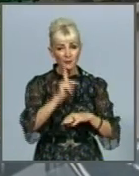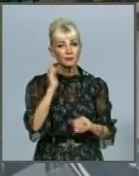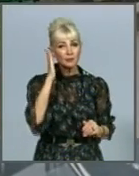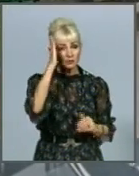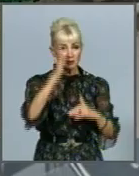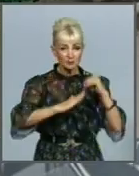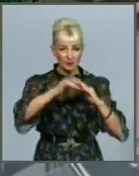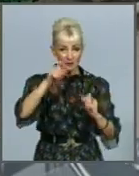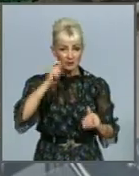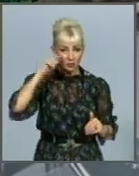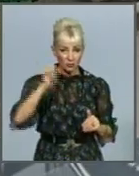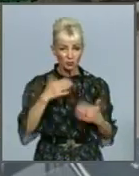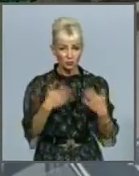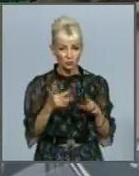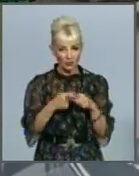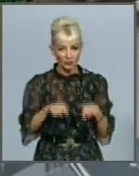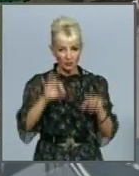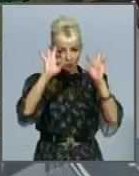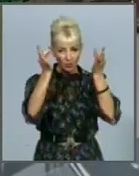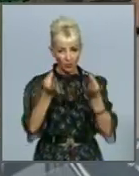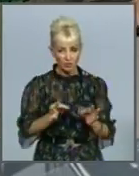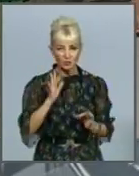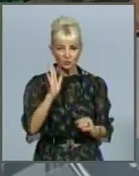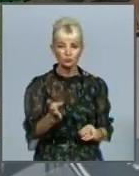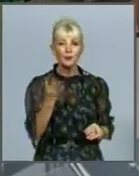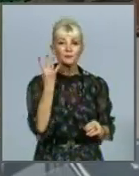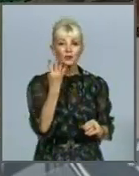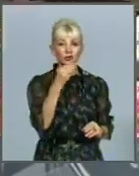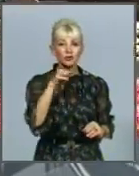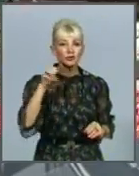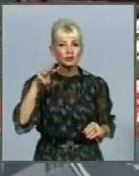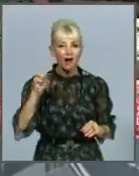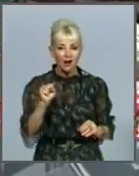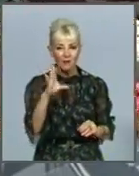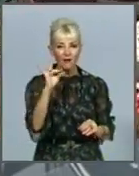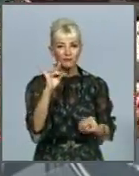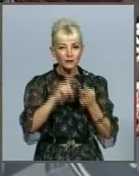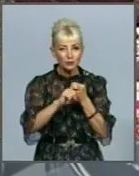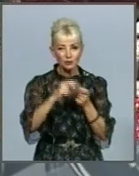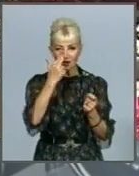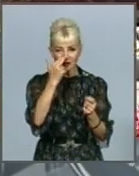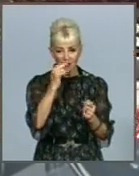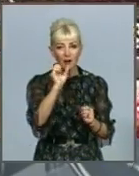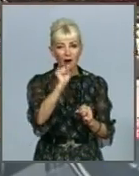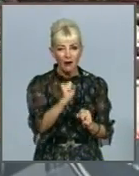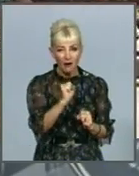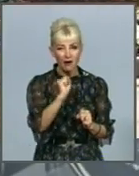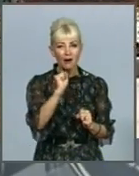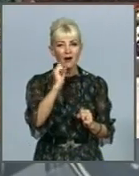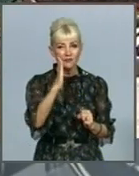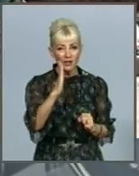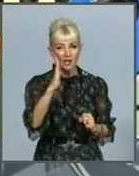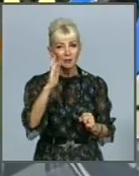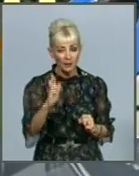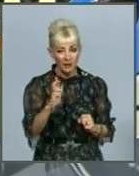фахівців, Україну вже цієї осені прийдуть чотири штами вірусу грипу типів А і Б, з яких три оновлені. Тож